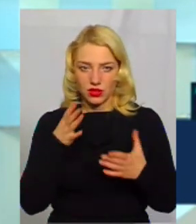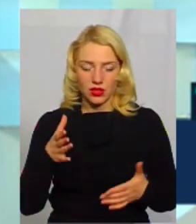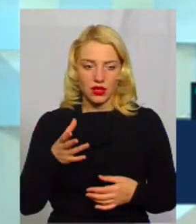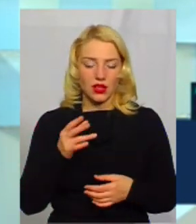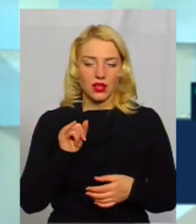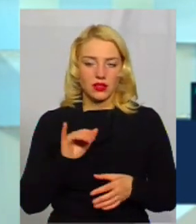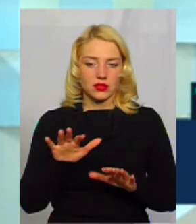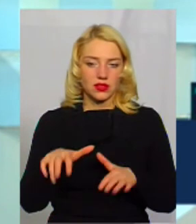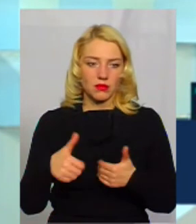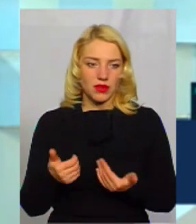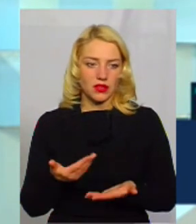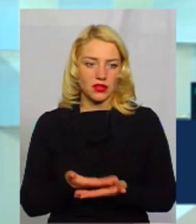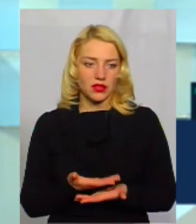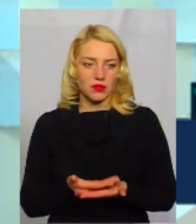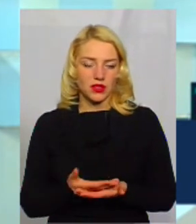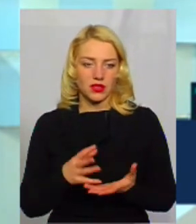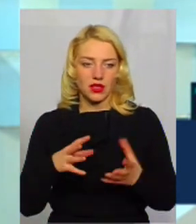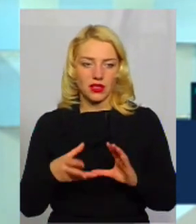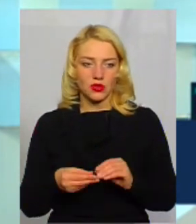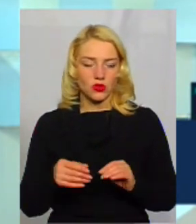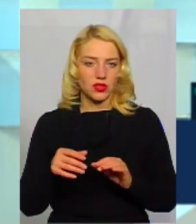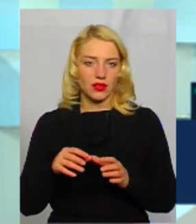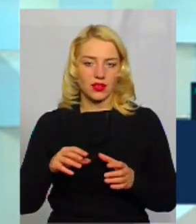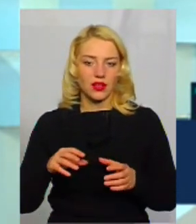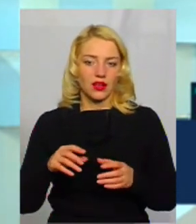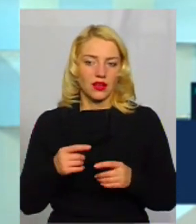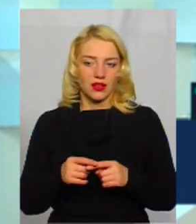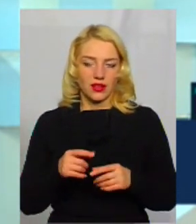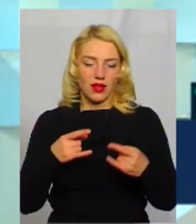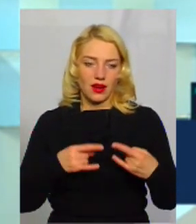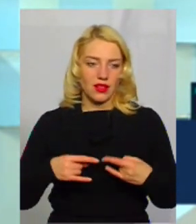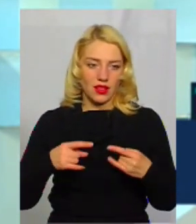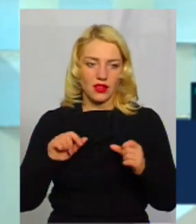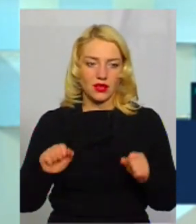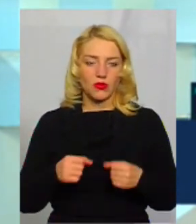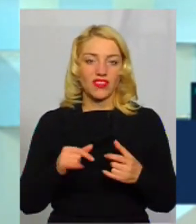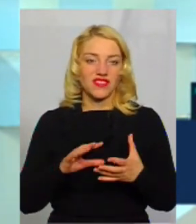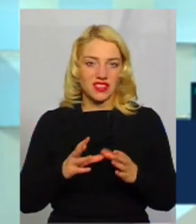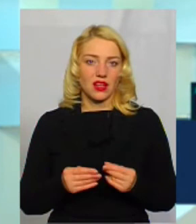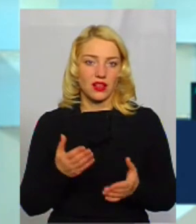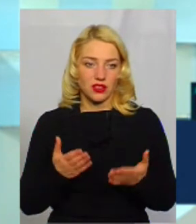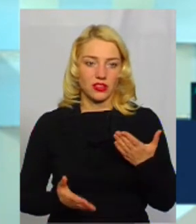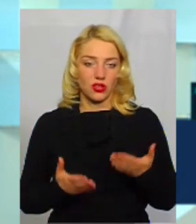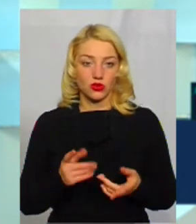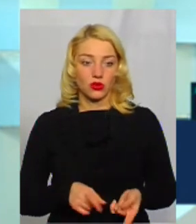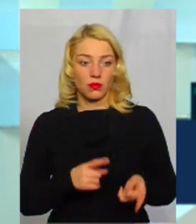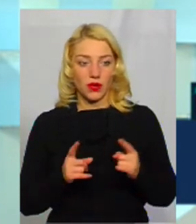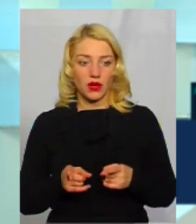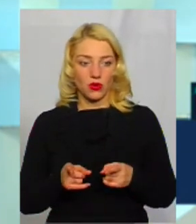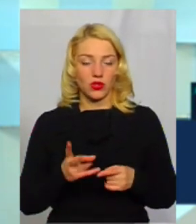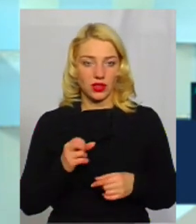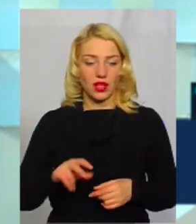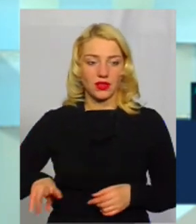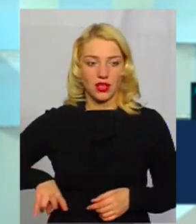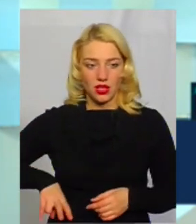забрати послід. Результат рентгену теж неможливо. І взагалі, якщо переходить на